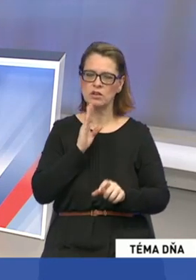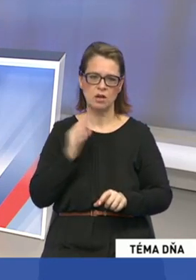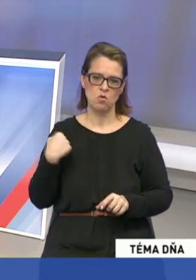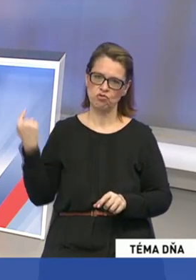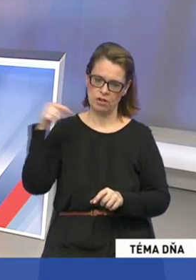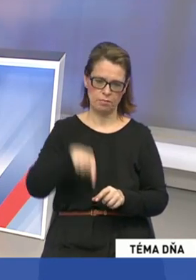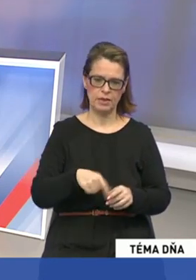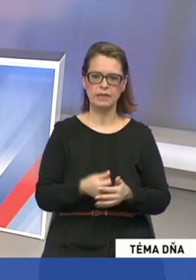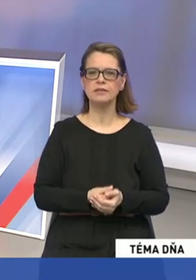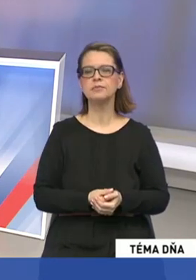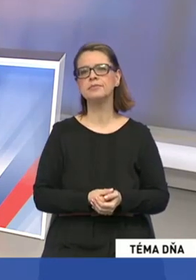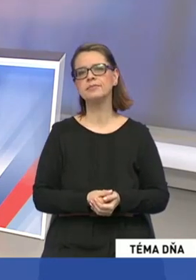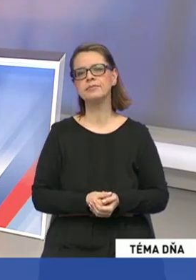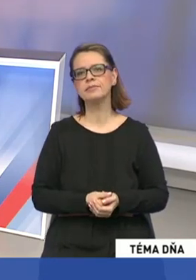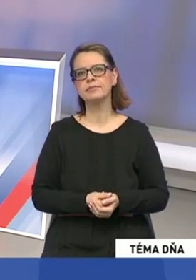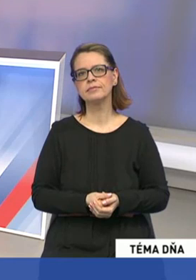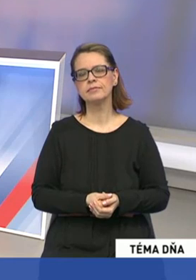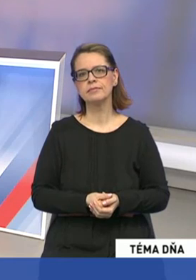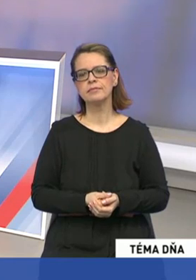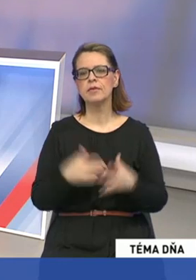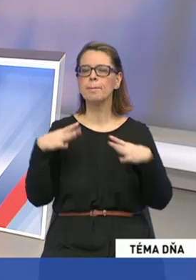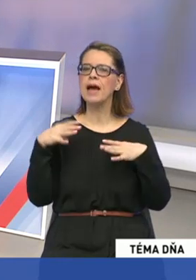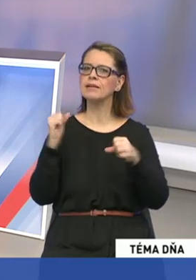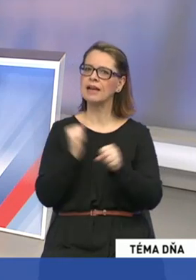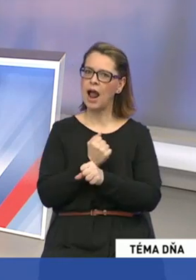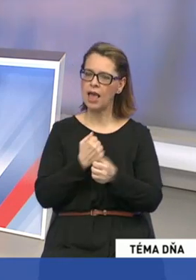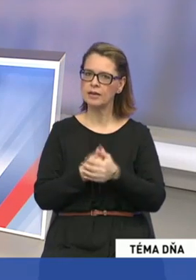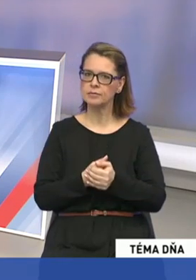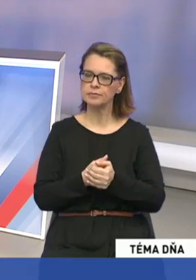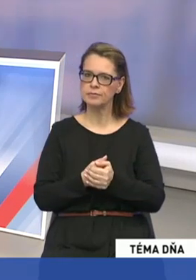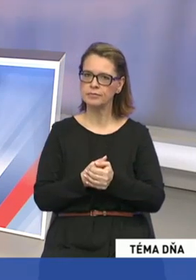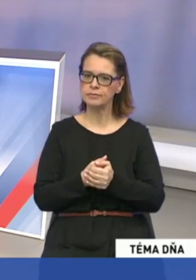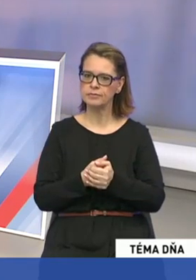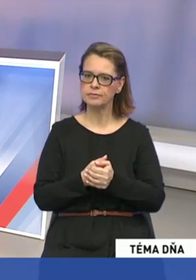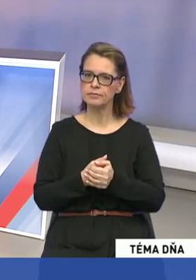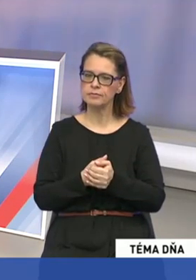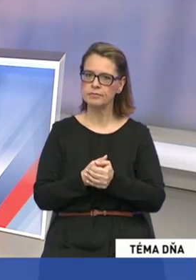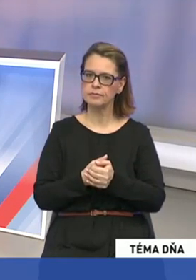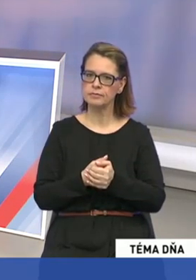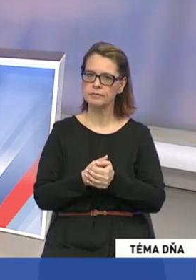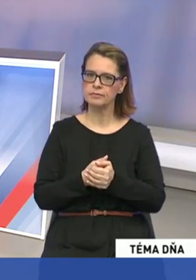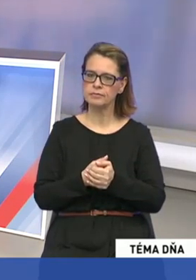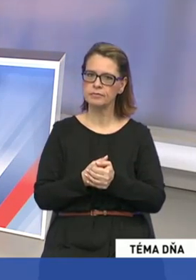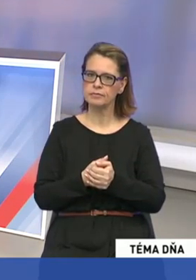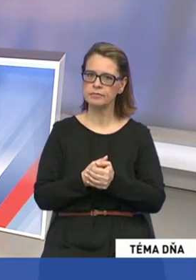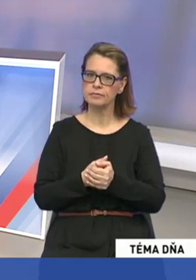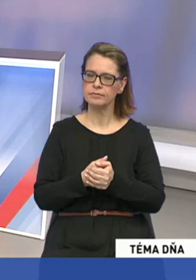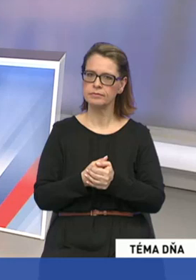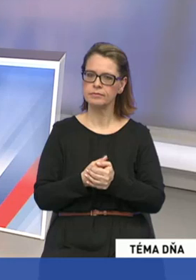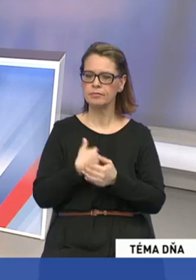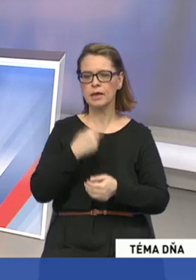dnešnej relácie dostaviť. Pán Galek, keď sa pozrieme na